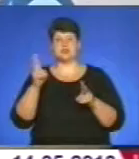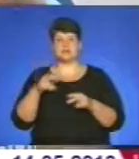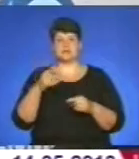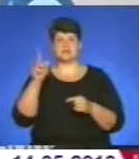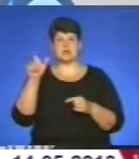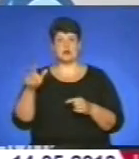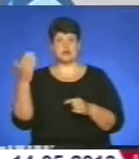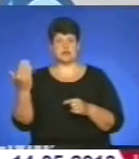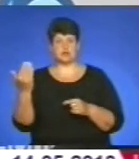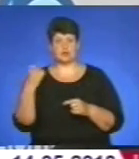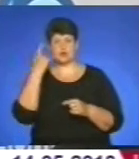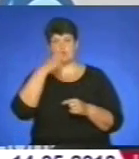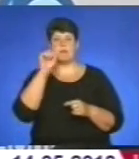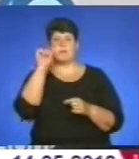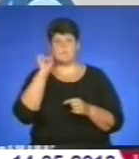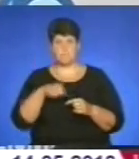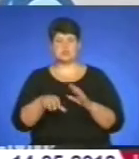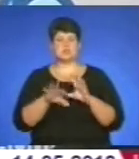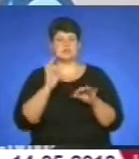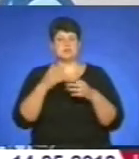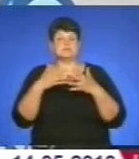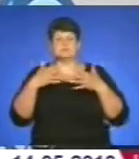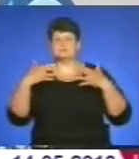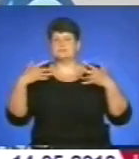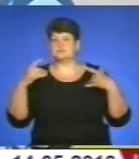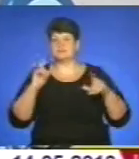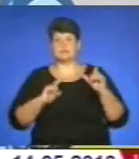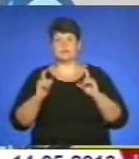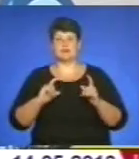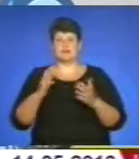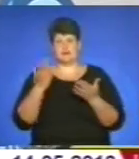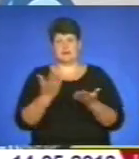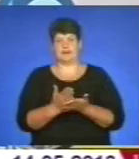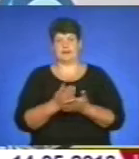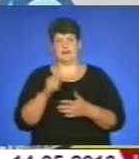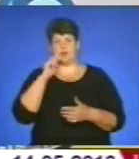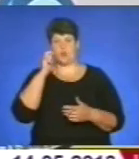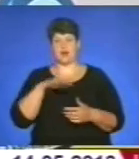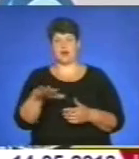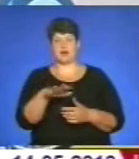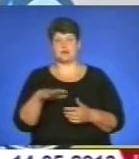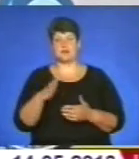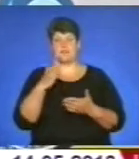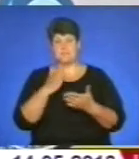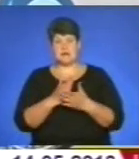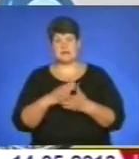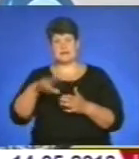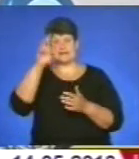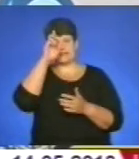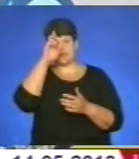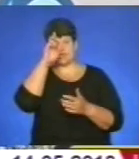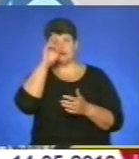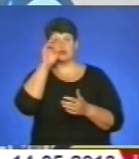вибрати будь-який навчальний заклад, який є резидентами України, тобто який має державні ліцензії